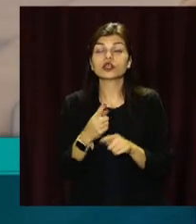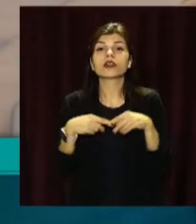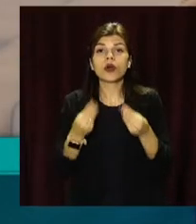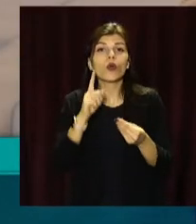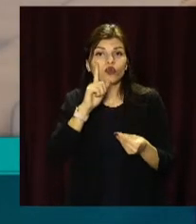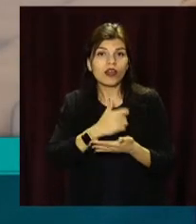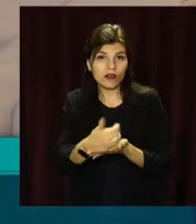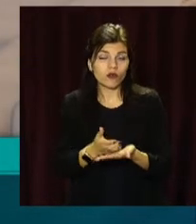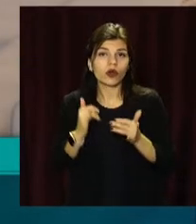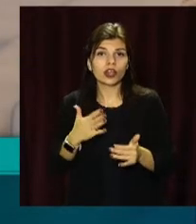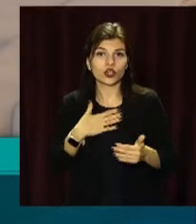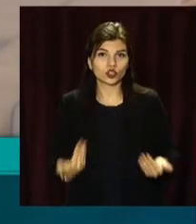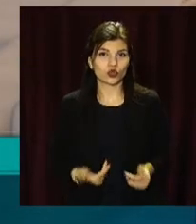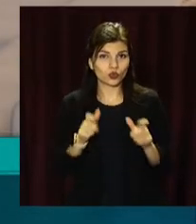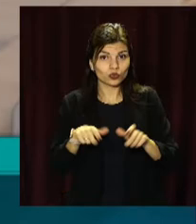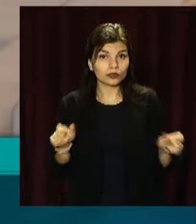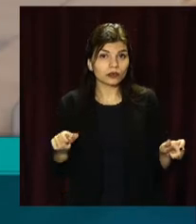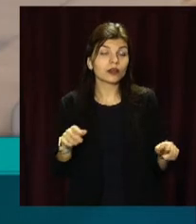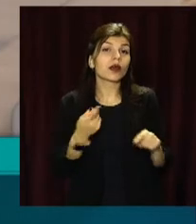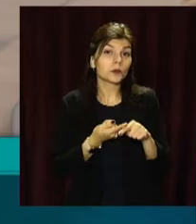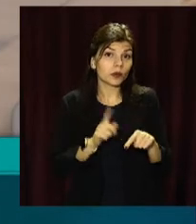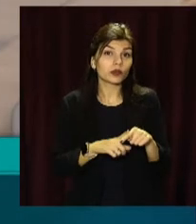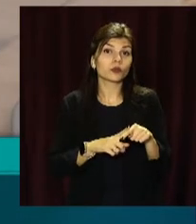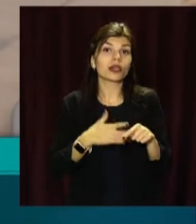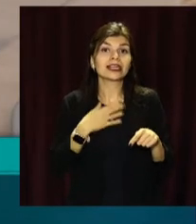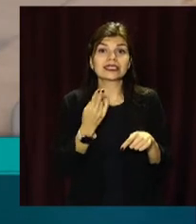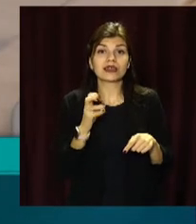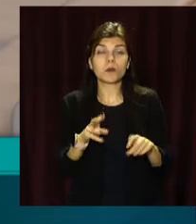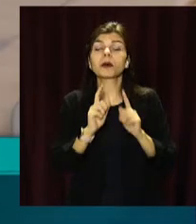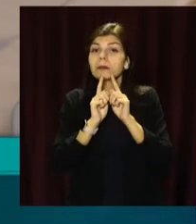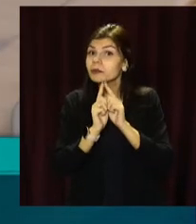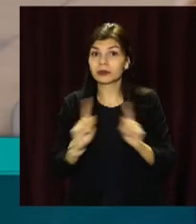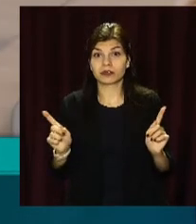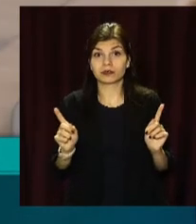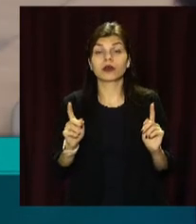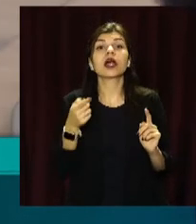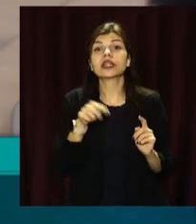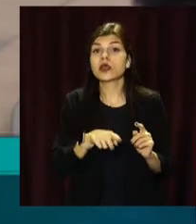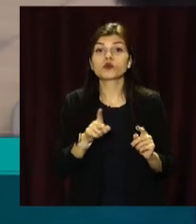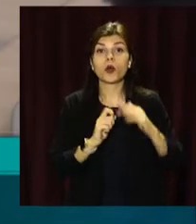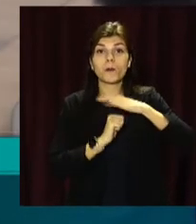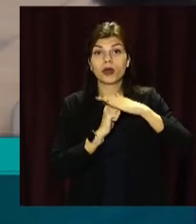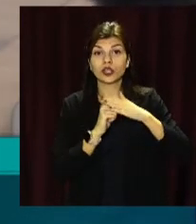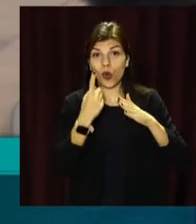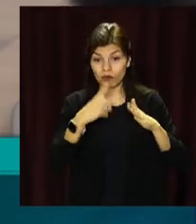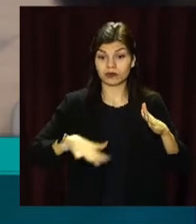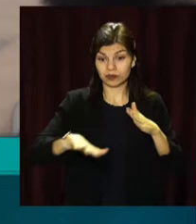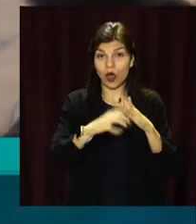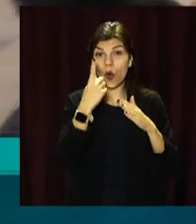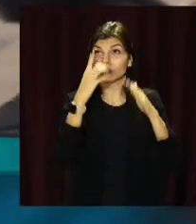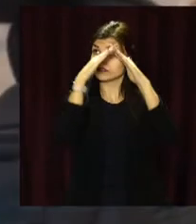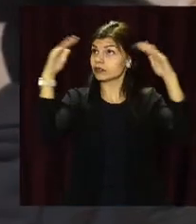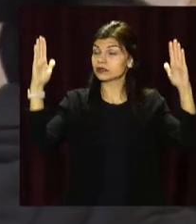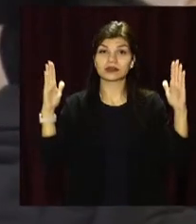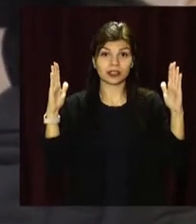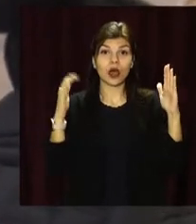комфортні умови для жителів нашого міста. Тому наш ЦНАП унікален ще тим, що на базі одного поміщення, одного здання,